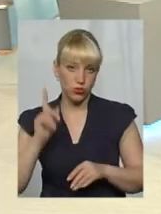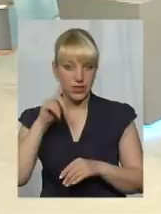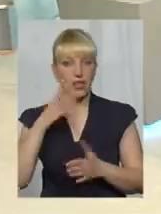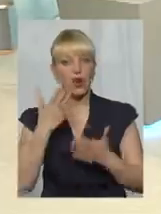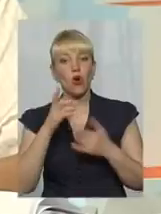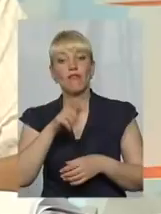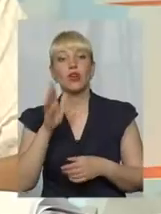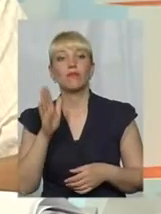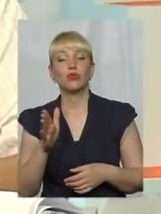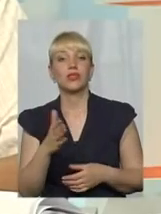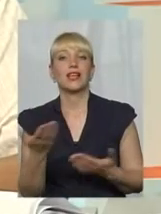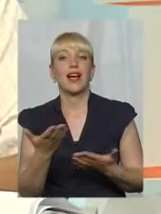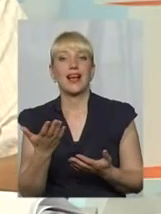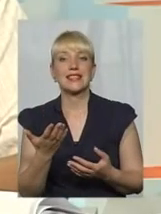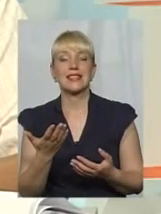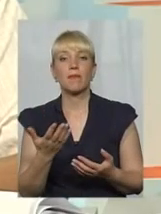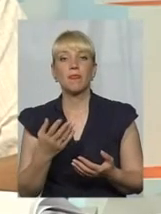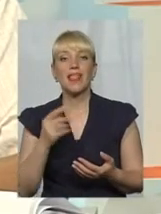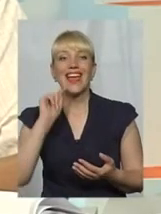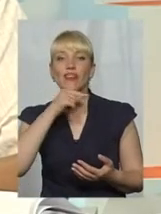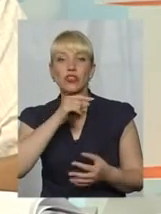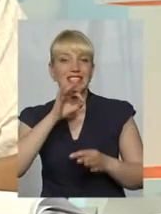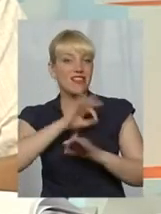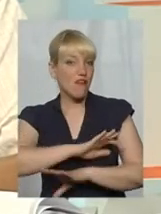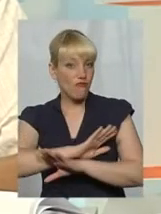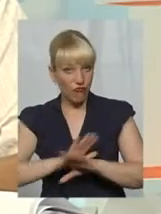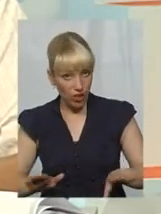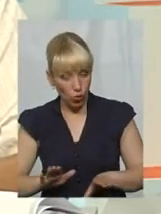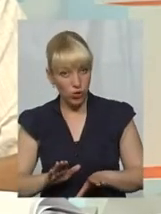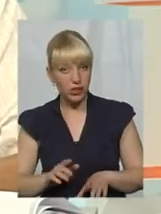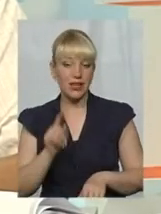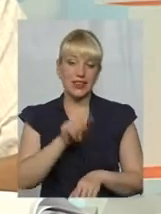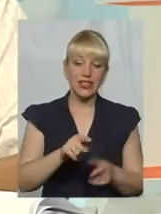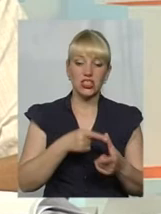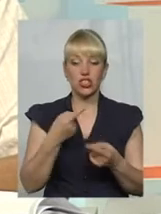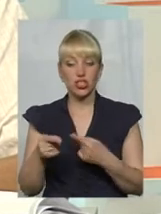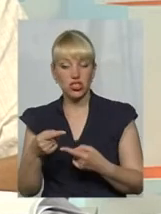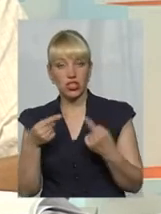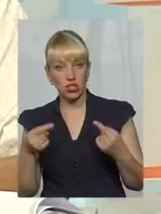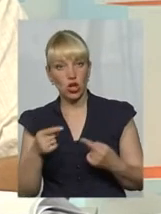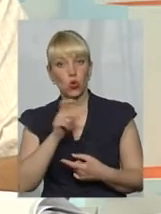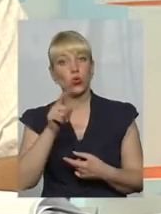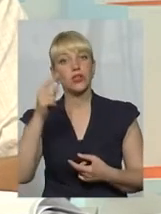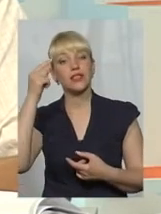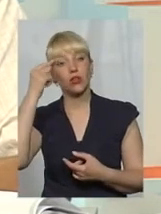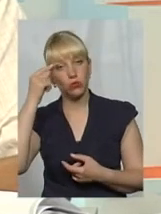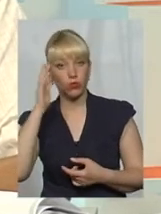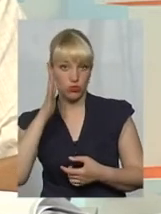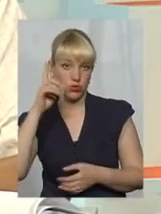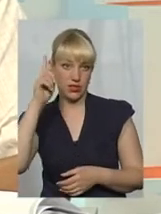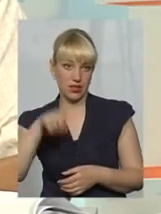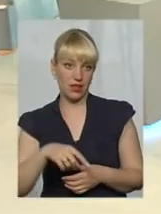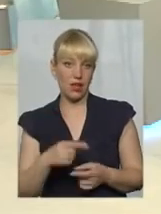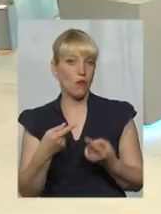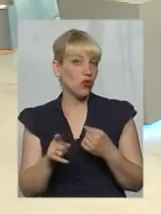людей вже буде певна економічна невигода від тих чи інших речей, то вони задумуються і будуть знати. Інакше ніяк.